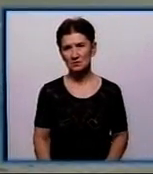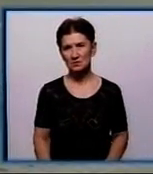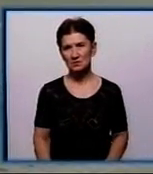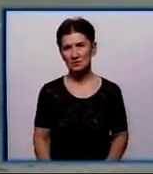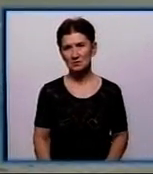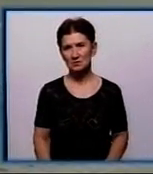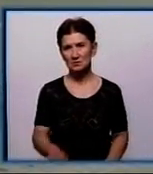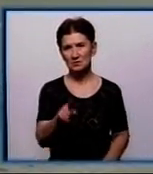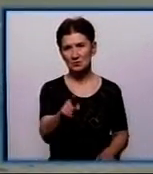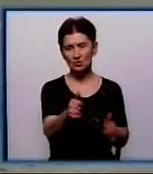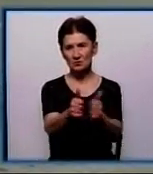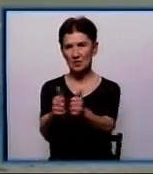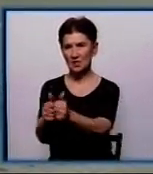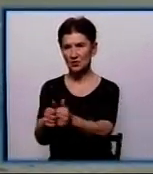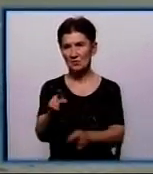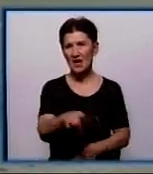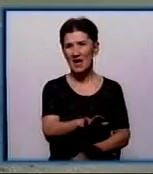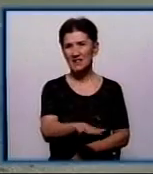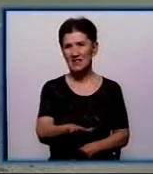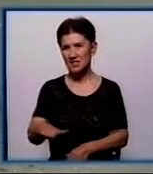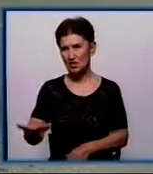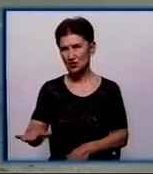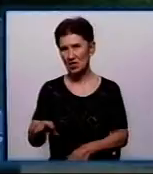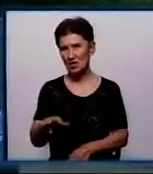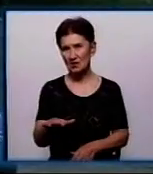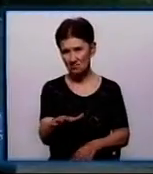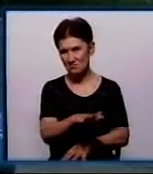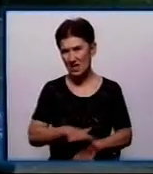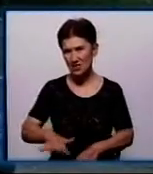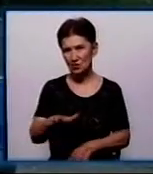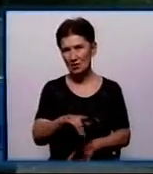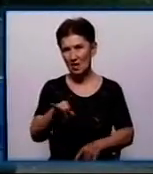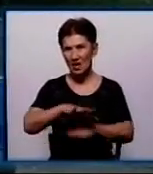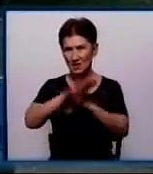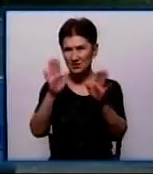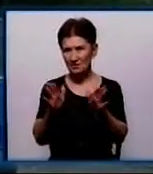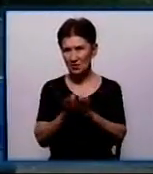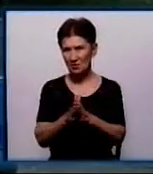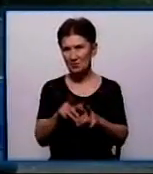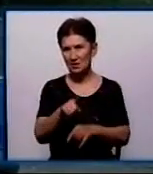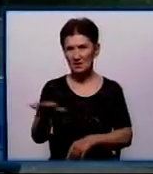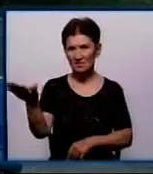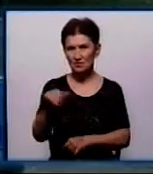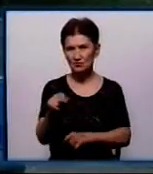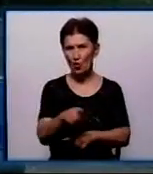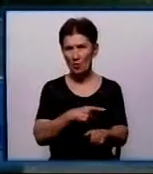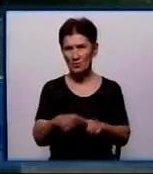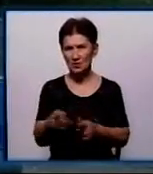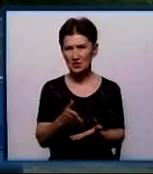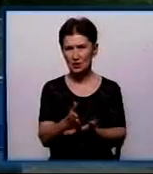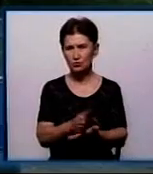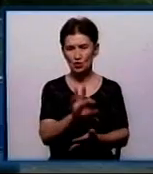Ось тут поряд з дитячим майданчиком лежать тіла трьох отруєних тварин. На це все викликали оперативну службу 02.